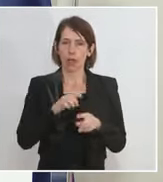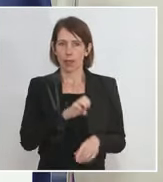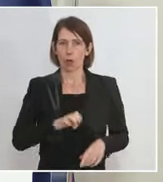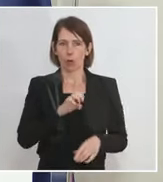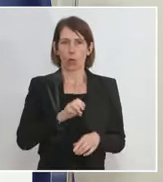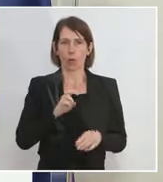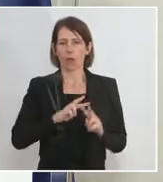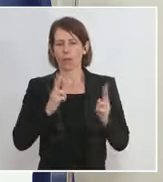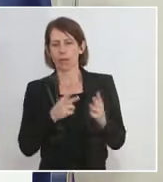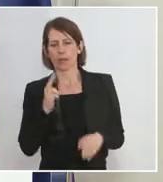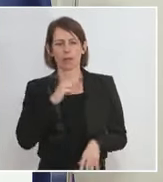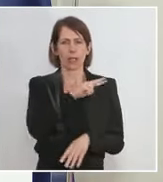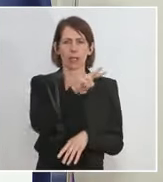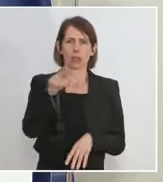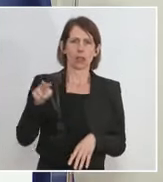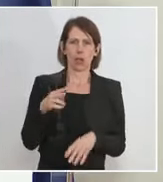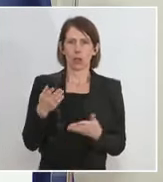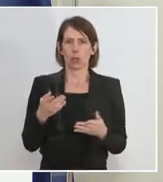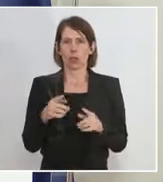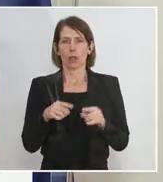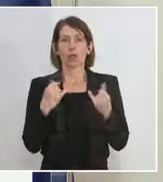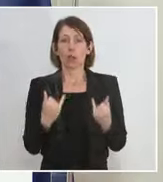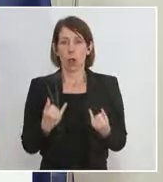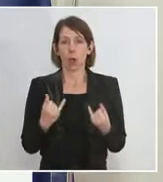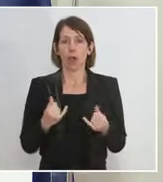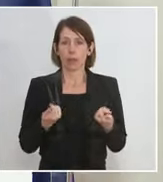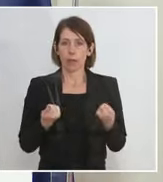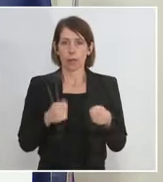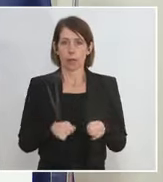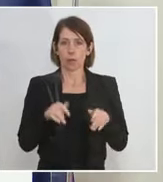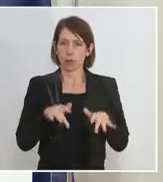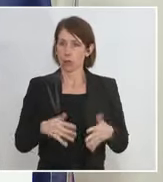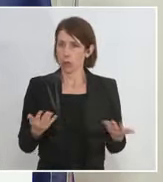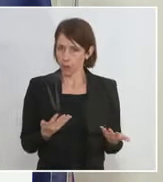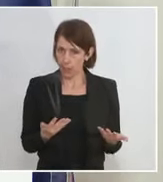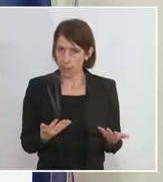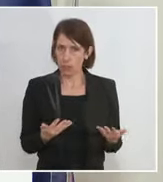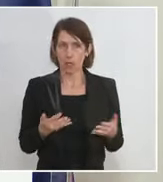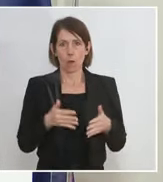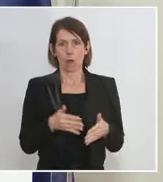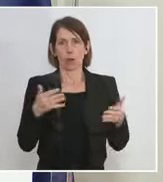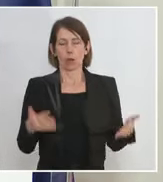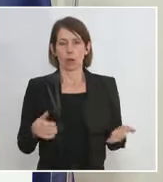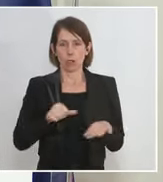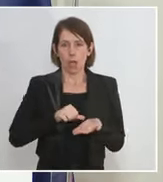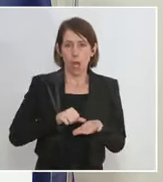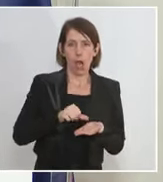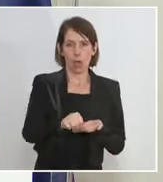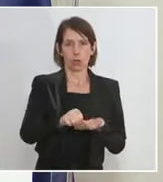die Welt blickend. Wir haben heute den Beschluss gefasst, dass es die größte Auszahlung des